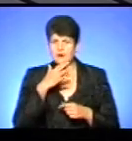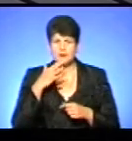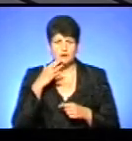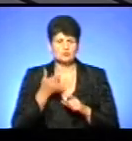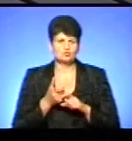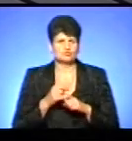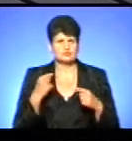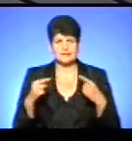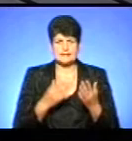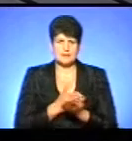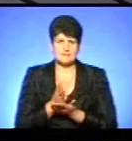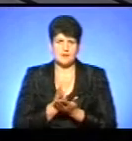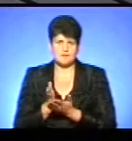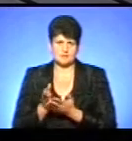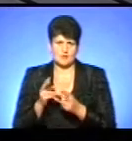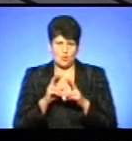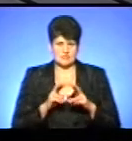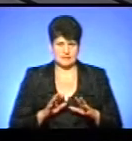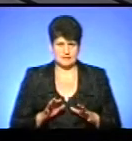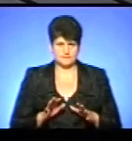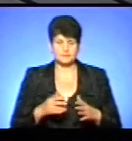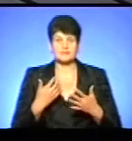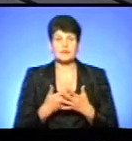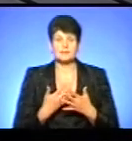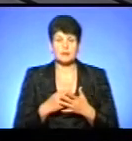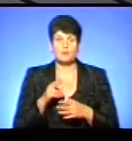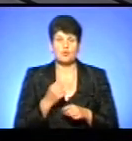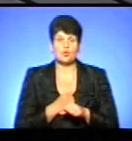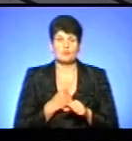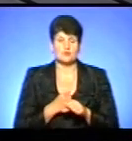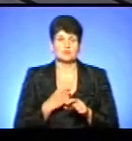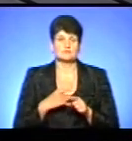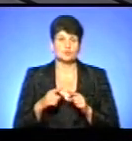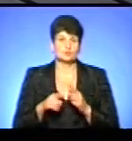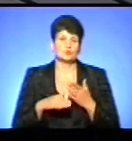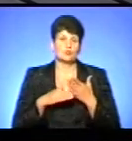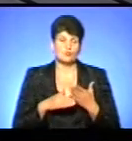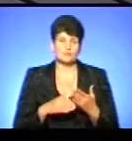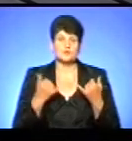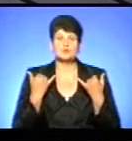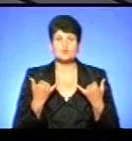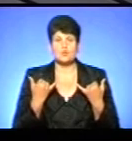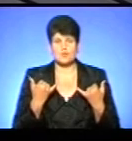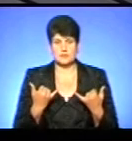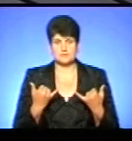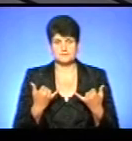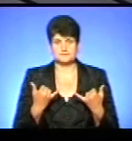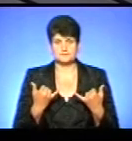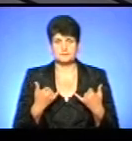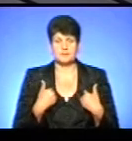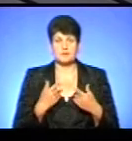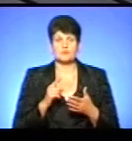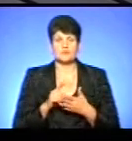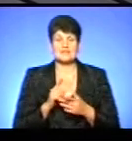різних напрямків розглядалося. Наприклад, по роботі екстреної медичної допомоги. Сьогодні ми